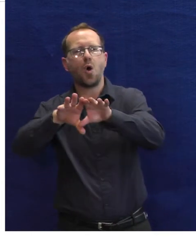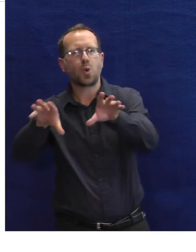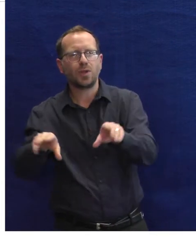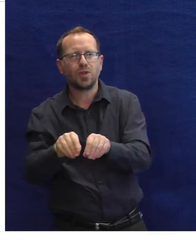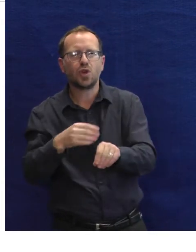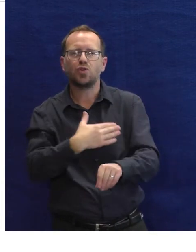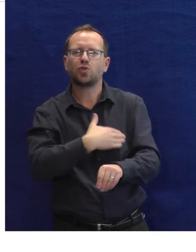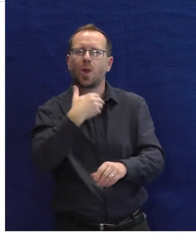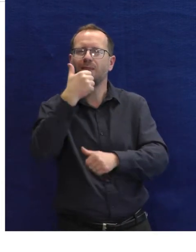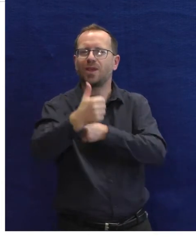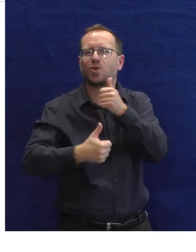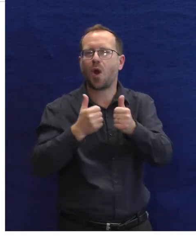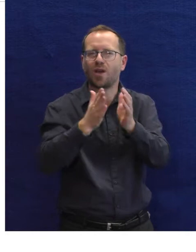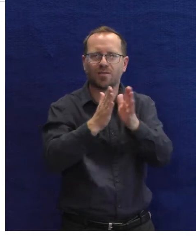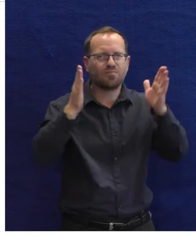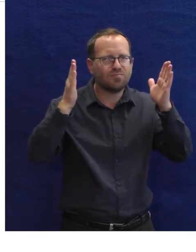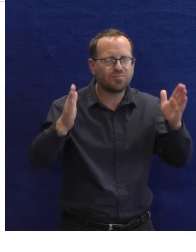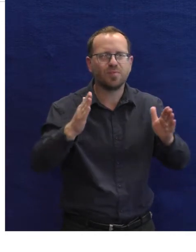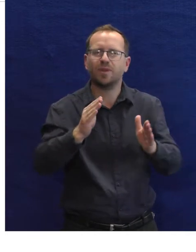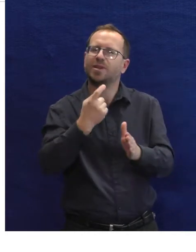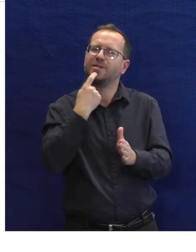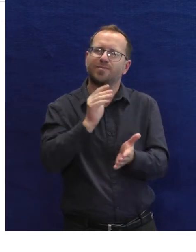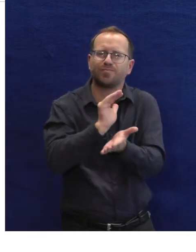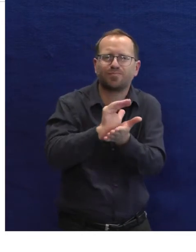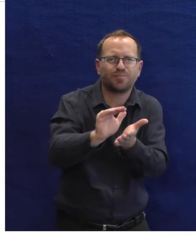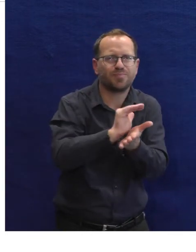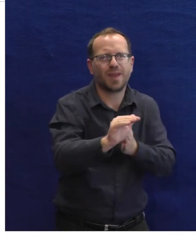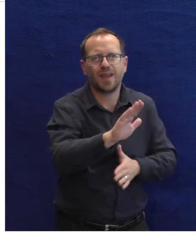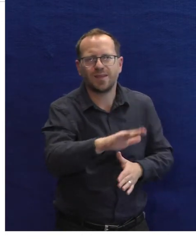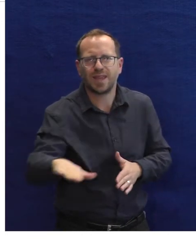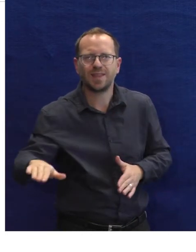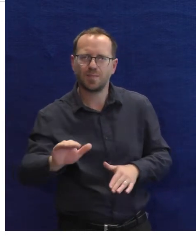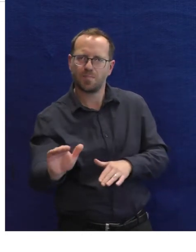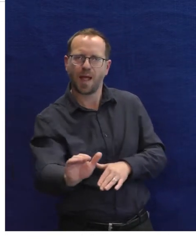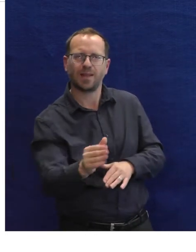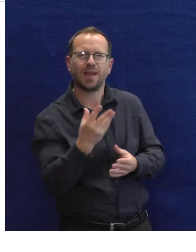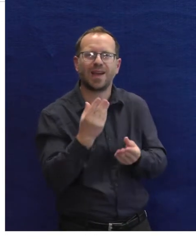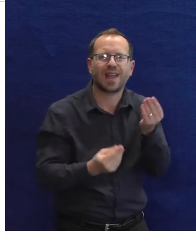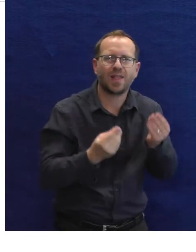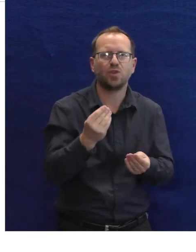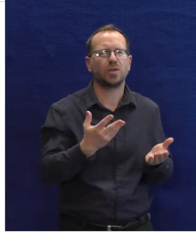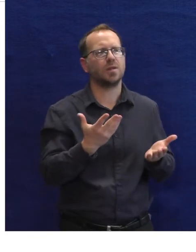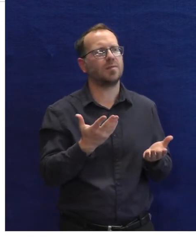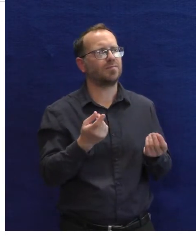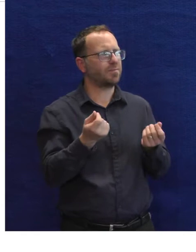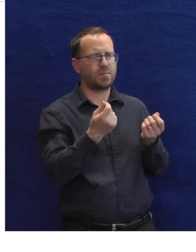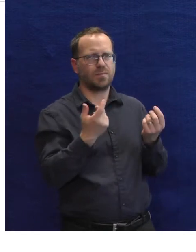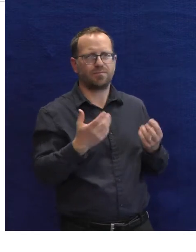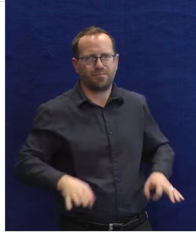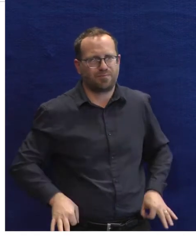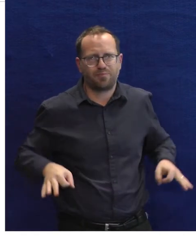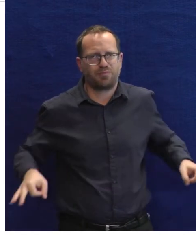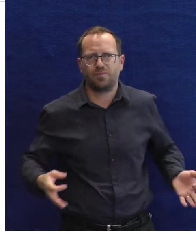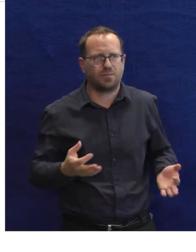rodiče, kteří chtějí dopřát svému dítěti pestré hračky pro zrakovy handicapované a potřebují je častěji